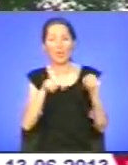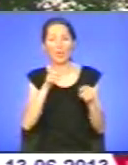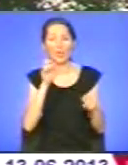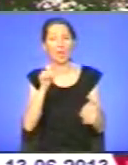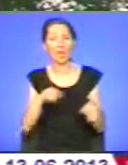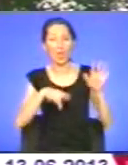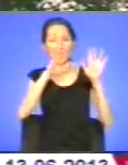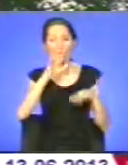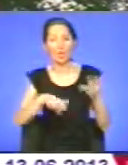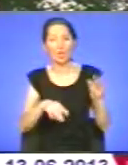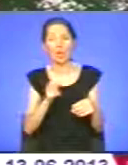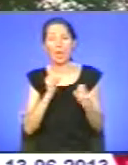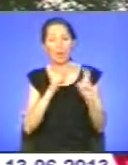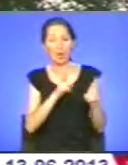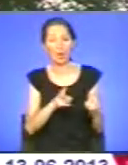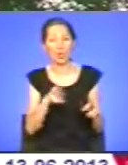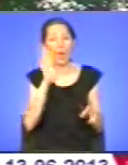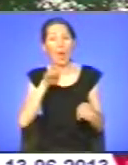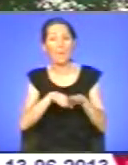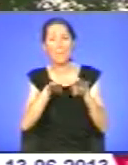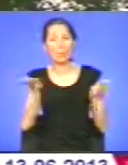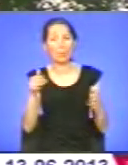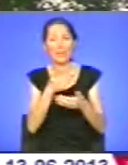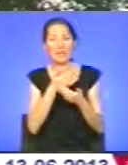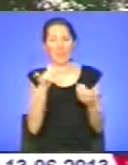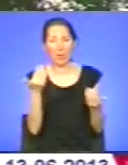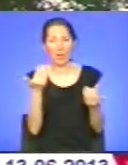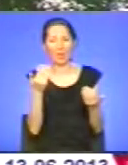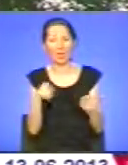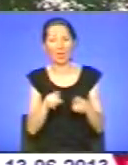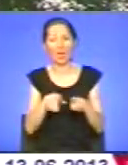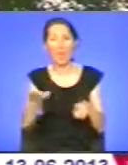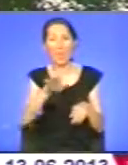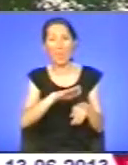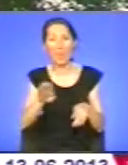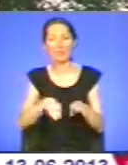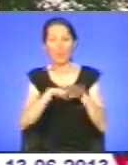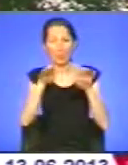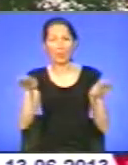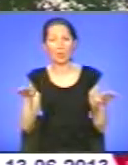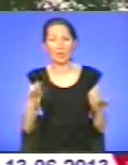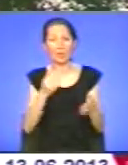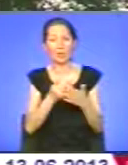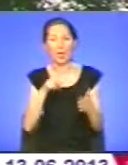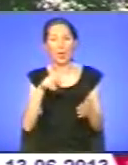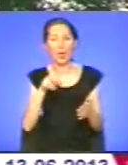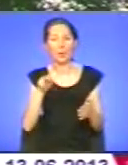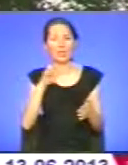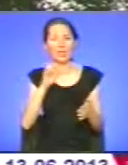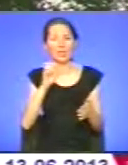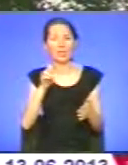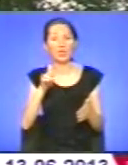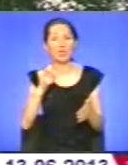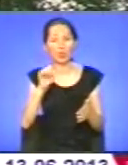загрози, жодної загрози, підтоплень немає. Таких масових підтоплень мається на увазі по Дністру, полівих притоках.